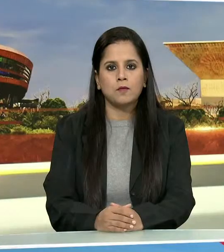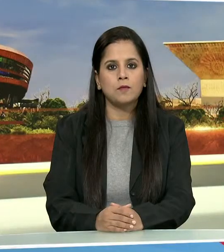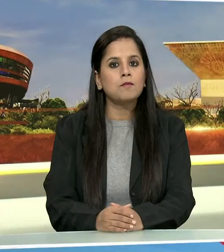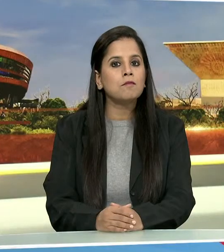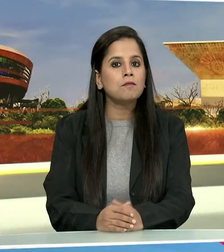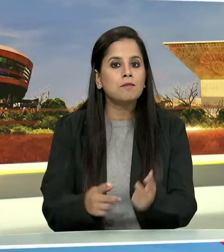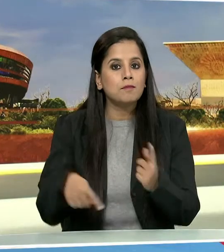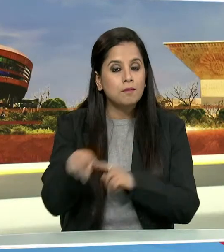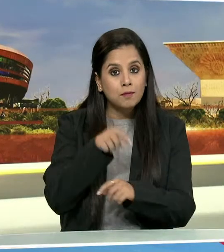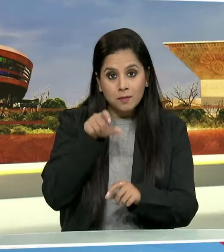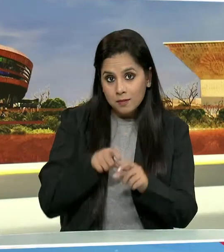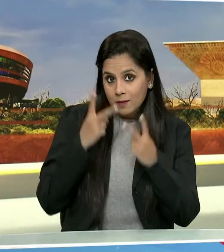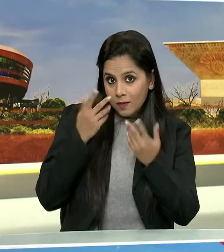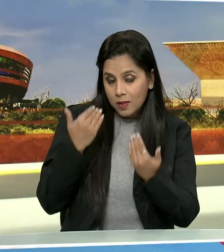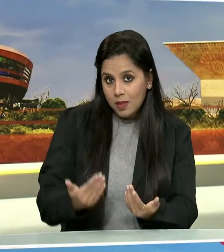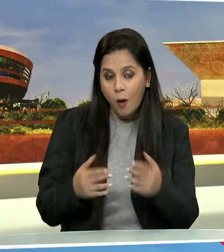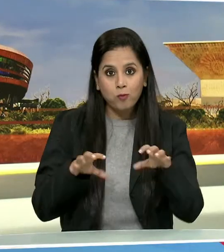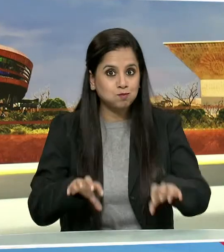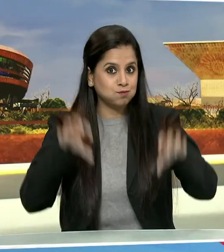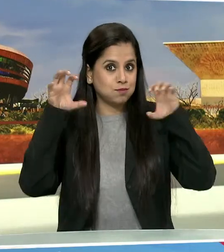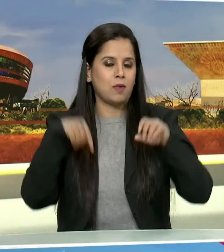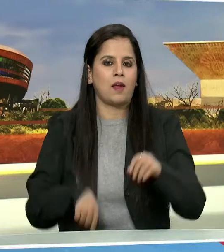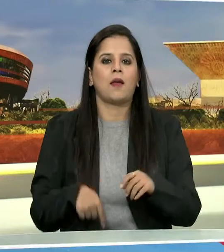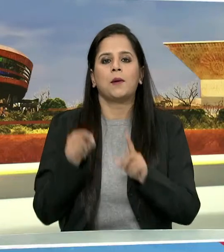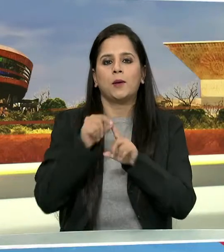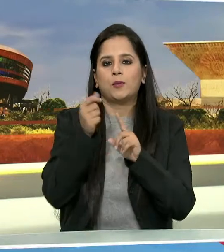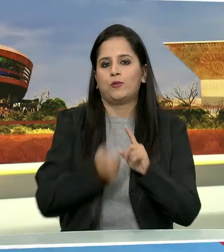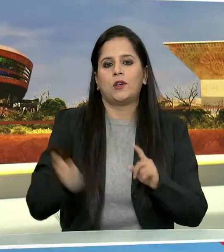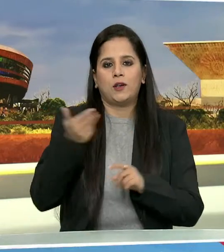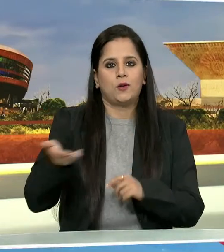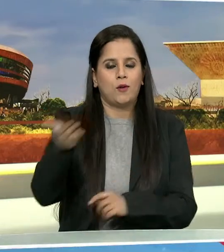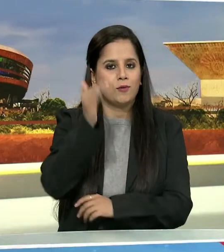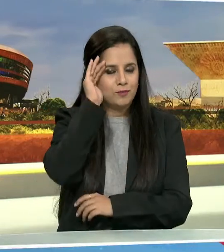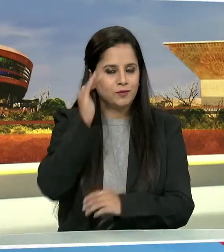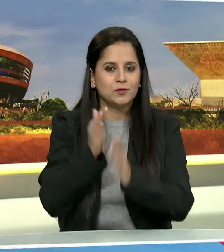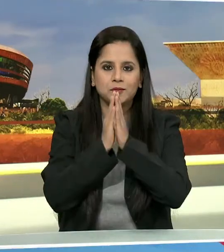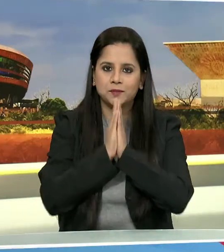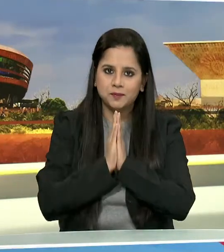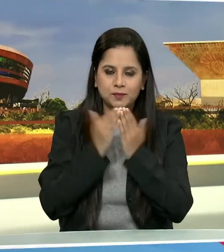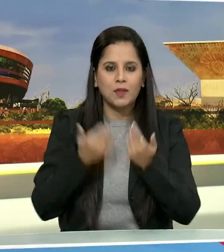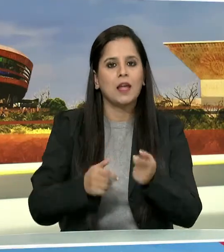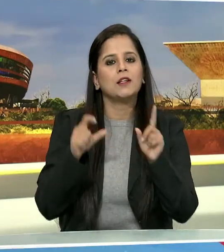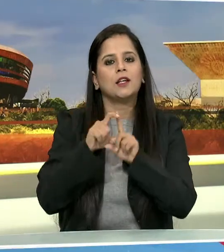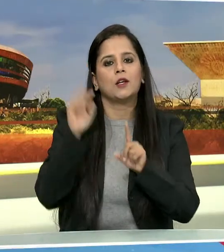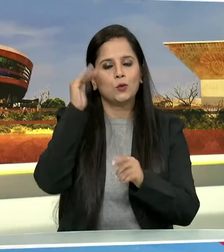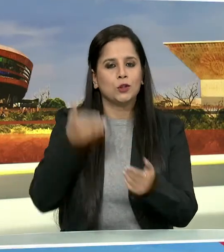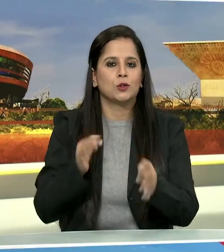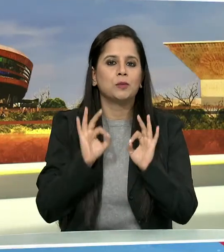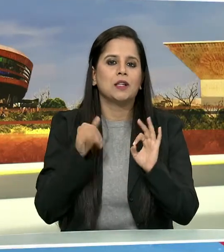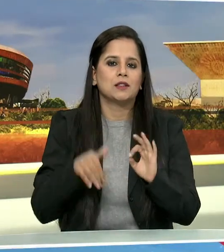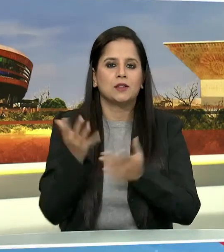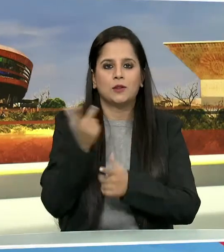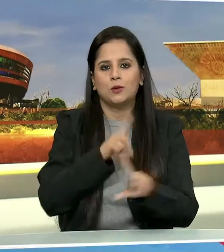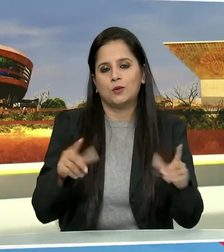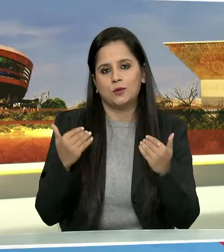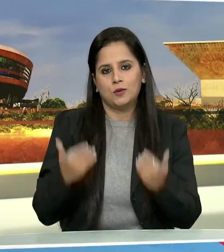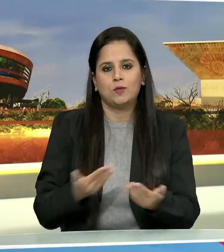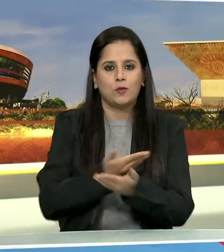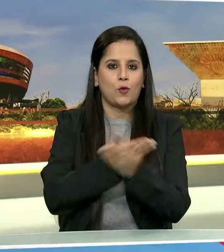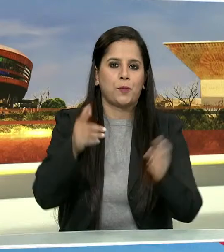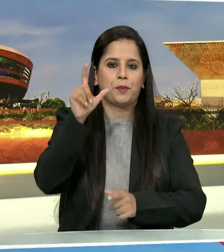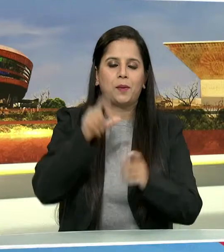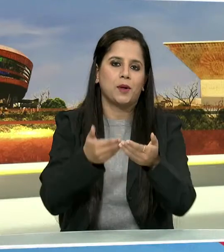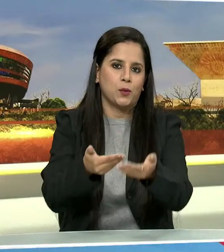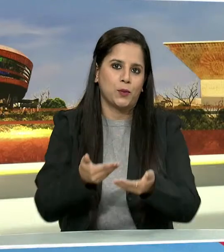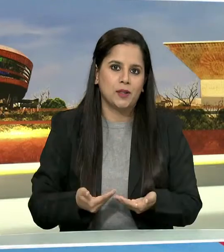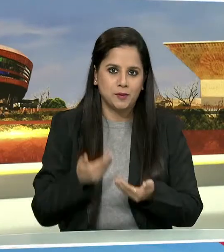समिधान दिवस के मौके पर भारत के उपराश्पती का समोधन आप सुन रहे थे नमस्कार डीडी न्यूस के विशेश सांकेतिक भाषा समाचार में आप सभी का